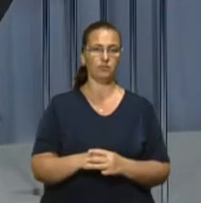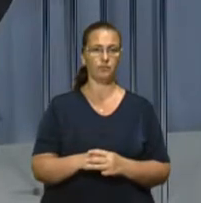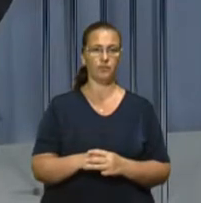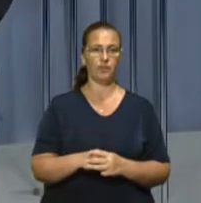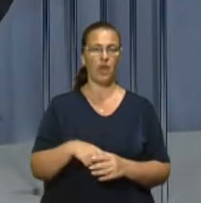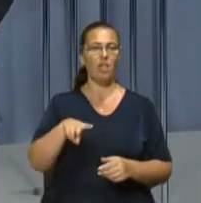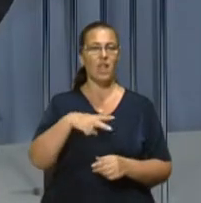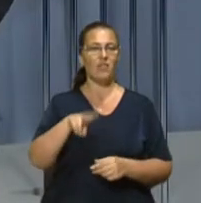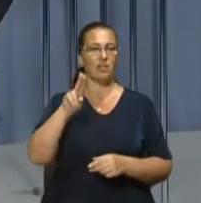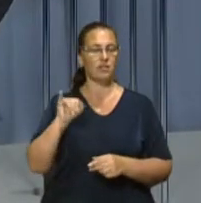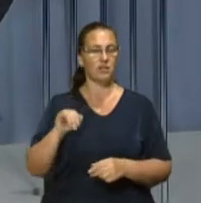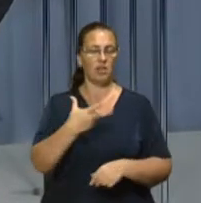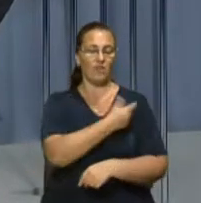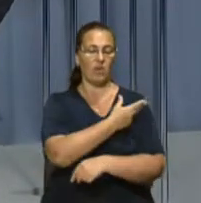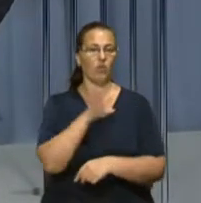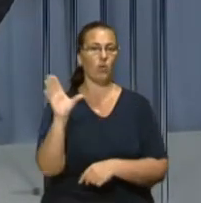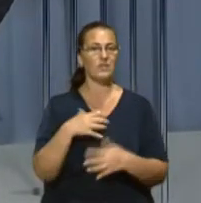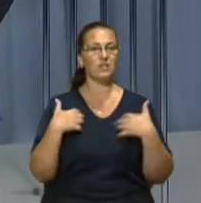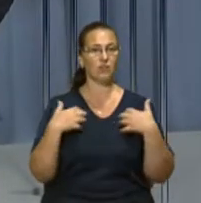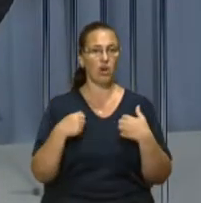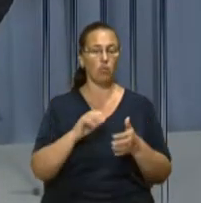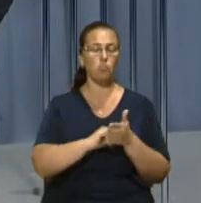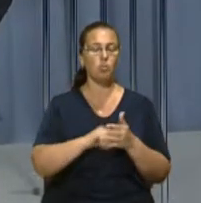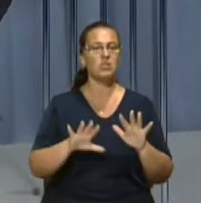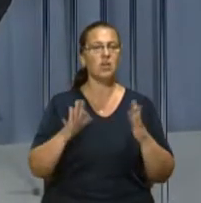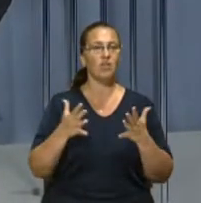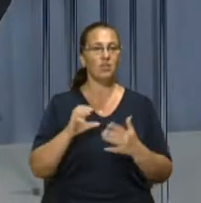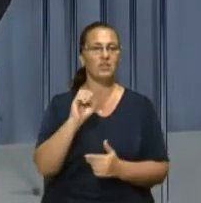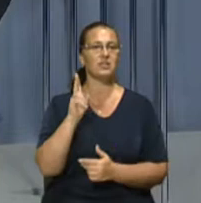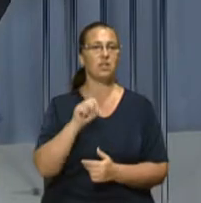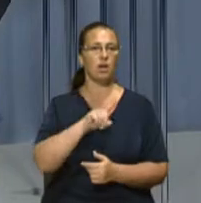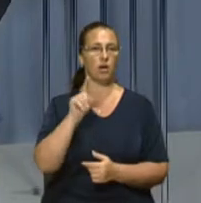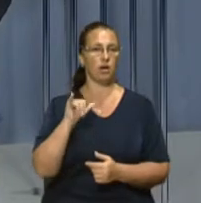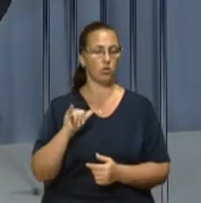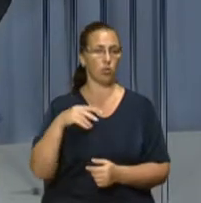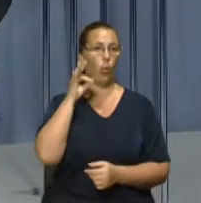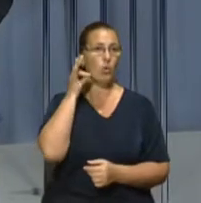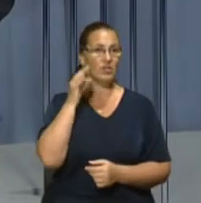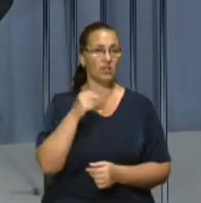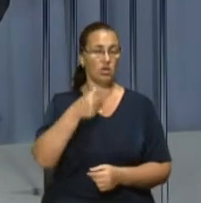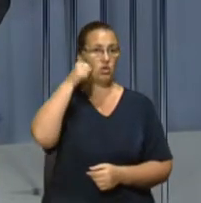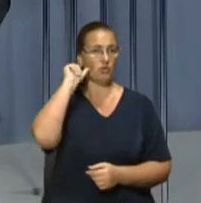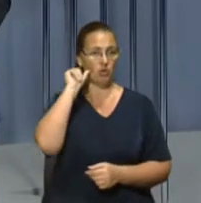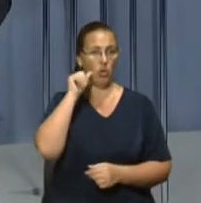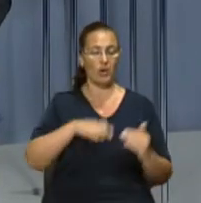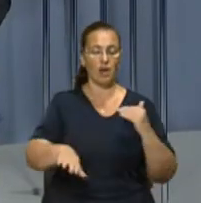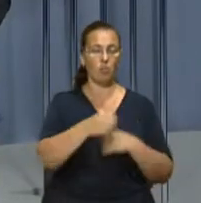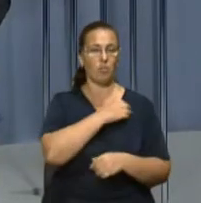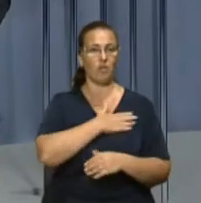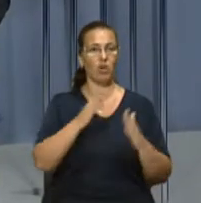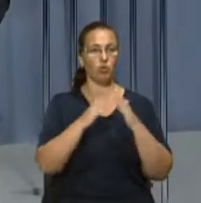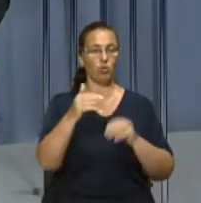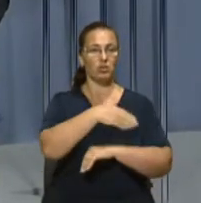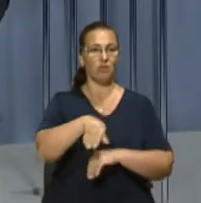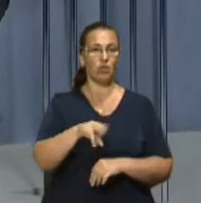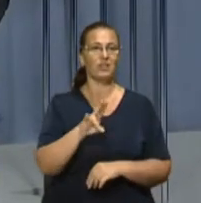Вандівці вакцинуватимуть усіх тварин через випадок сказу у лисиці. Вчора вранці, 2 вересня, на подвір'я приватного будинку, що на